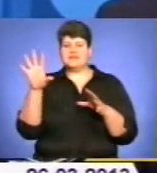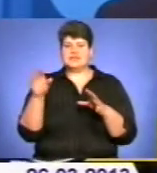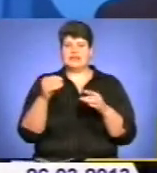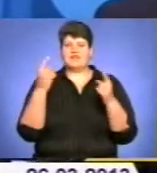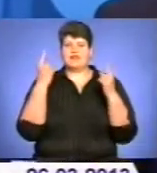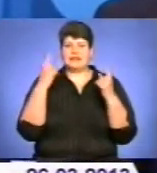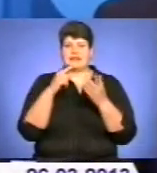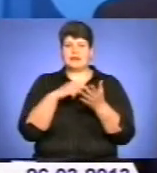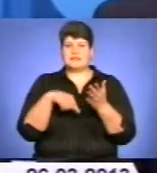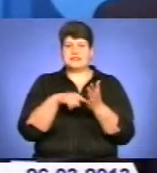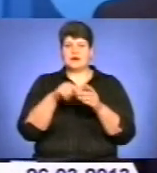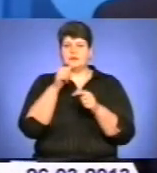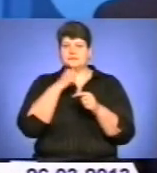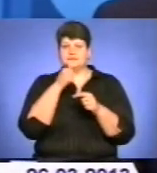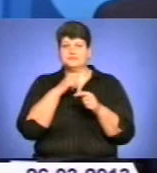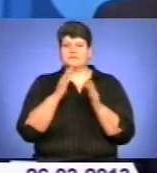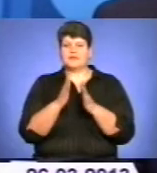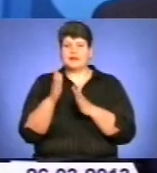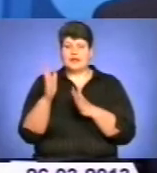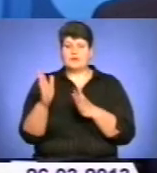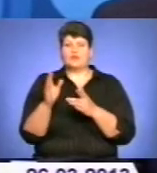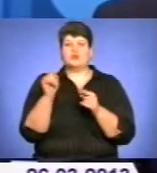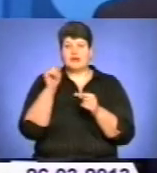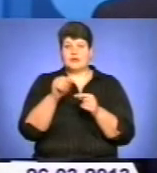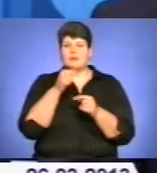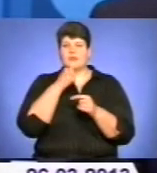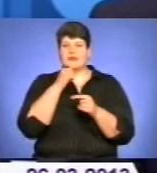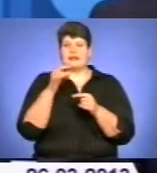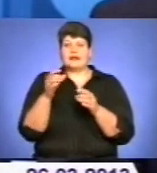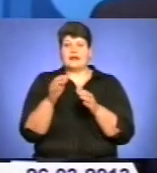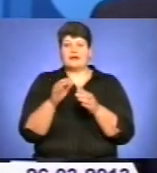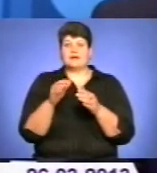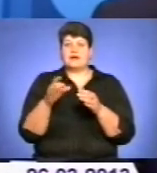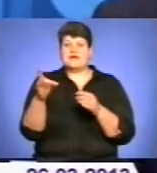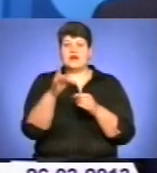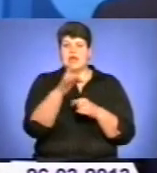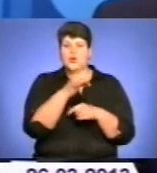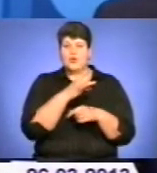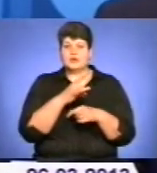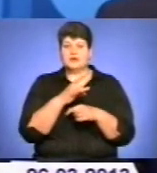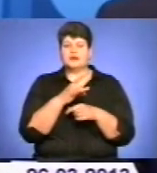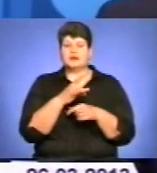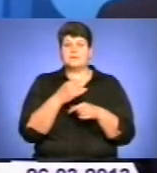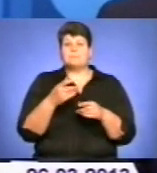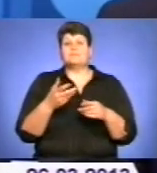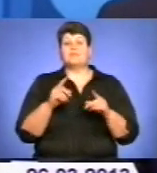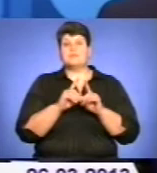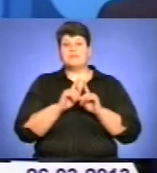великих містах, обласних центрах, так і на категорії районів. Безумовно,